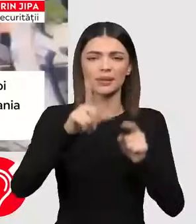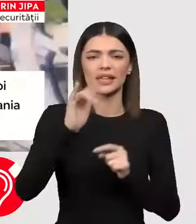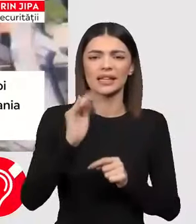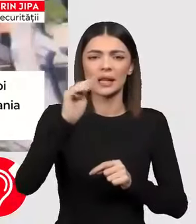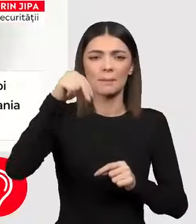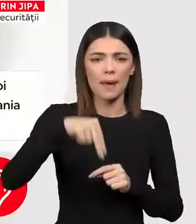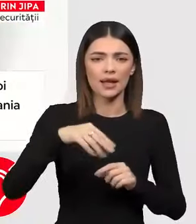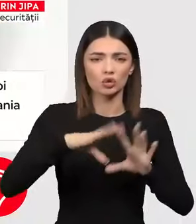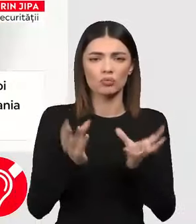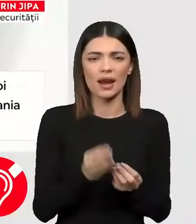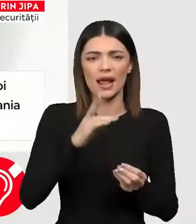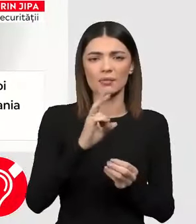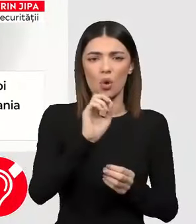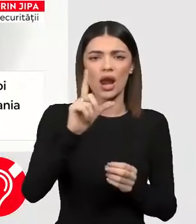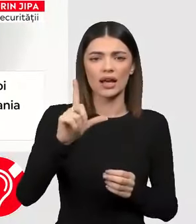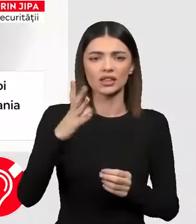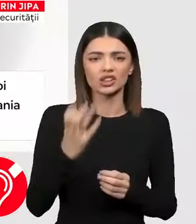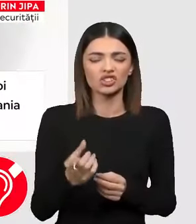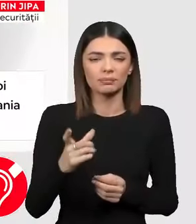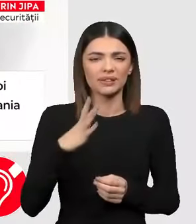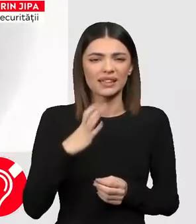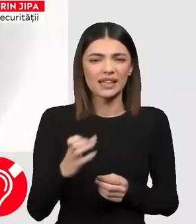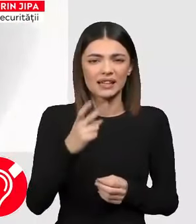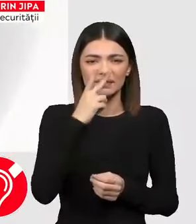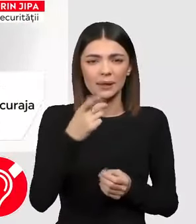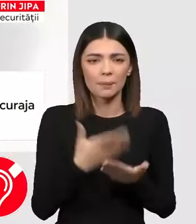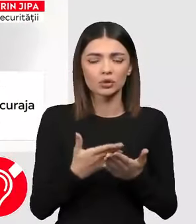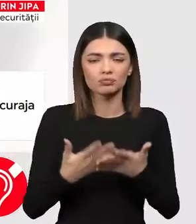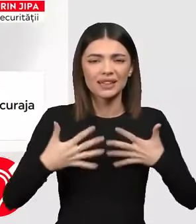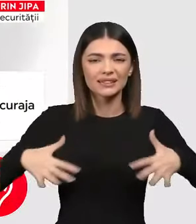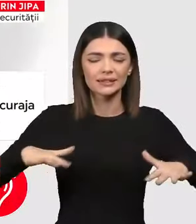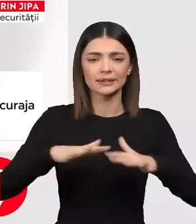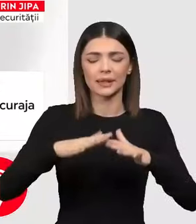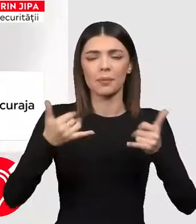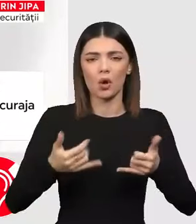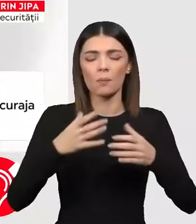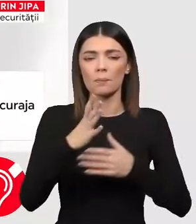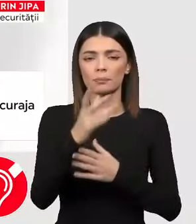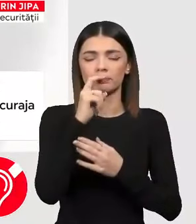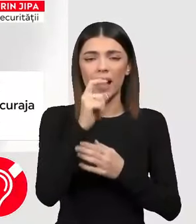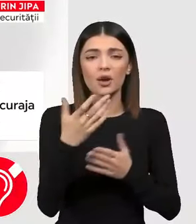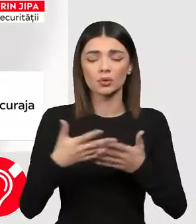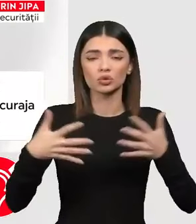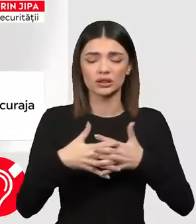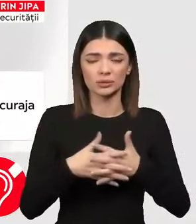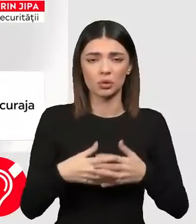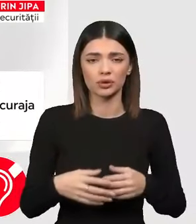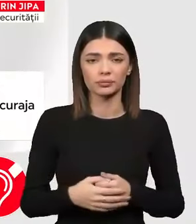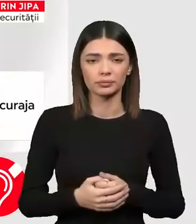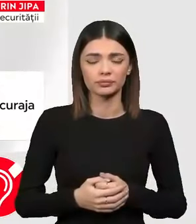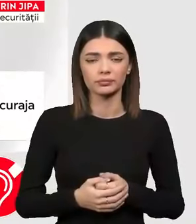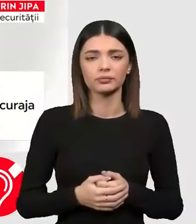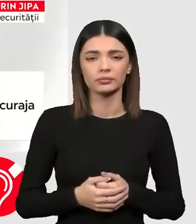lansate din Liban de gruparea EZBOLAH. Ce riscuri de extindere sunt ale conflictului în acest moment?